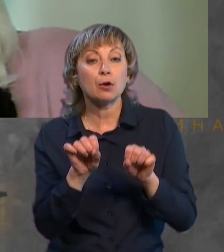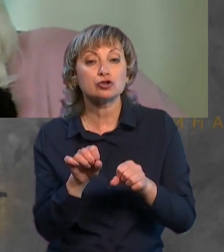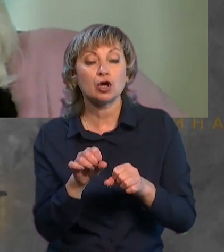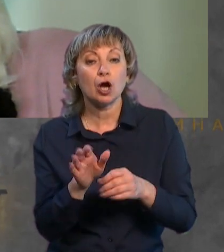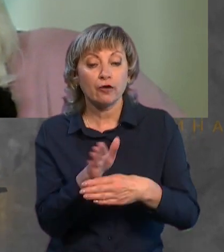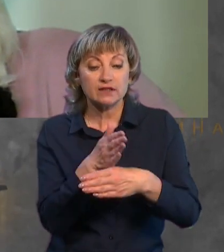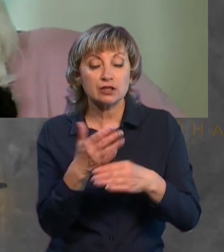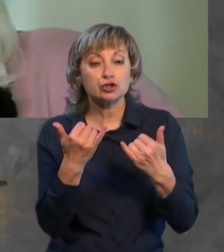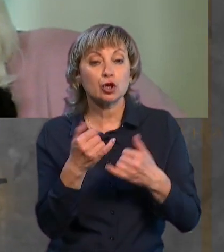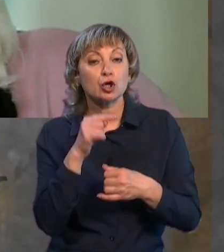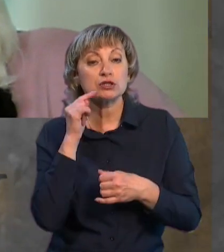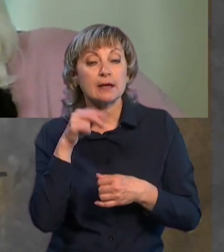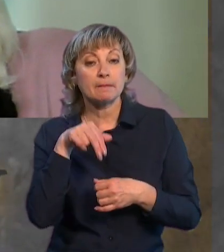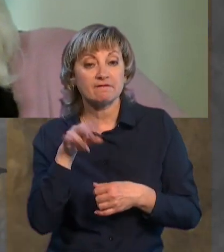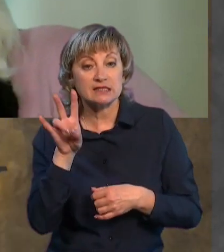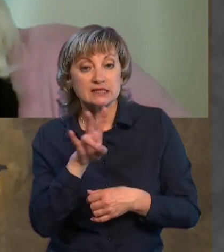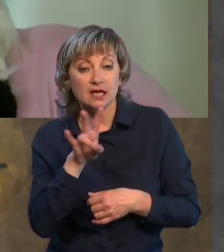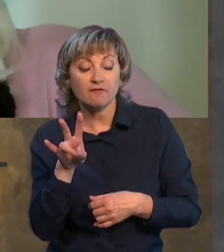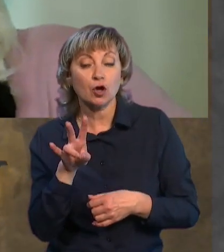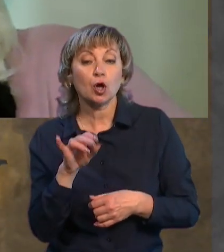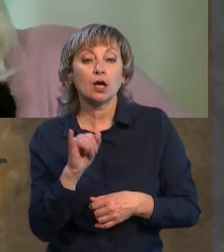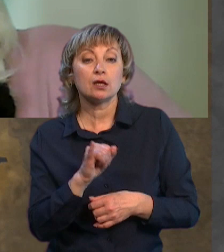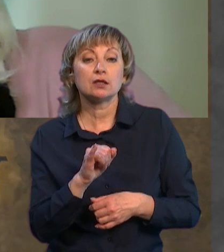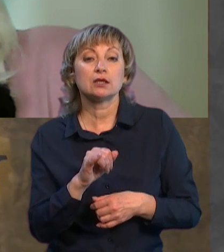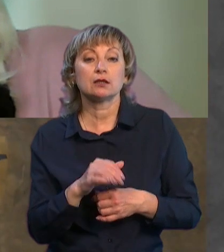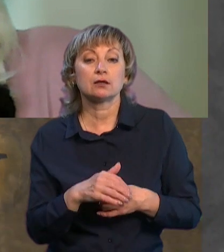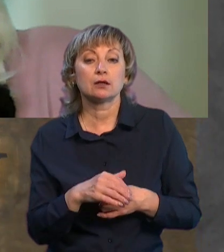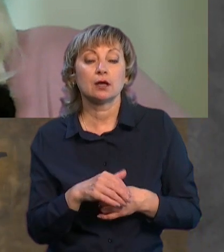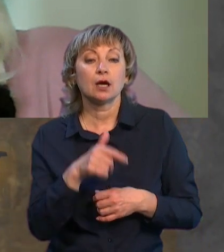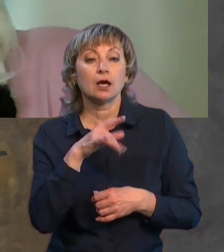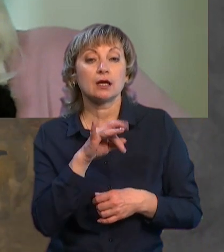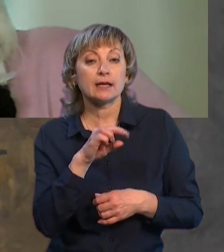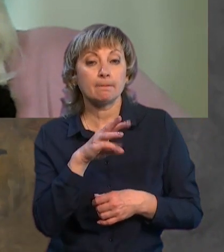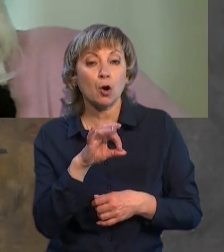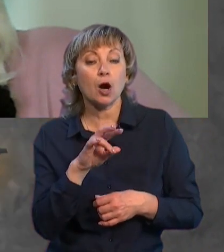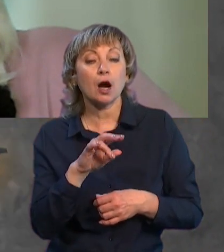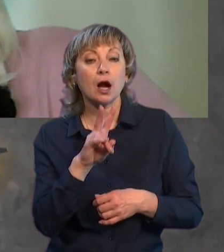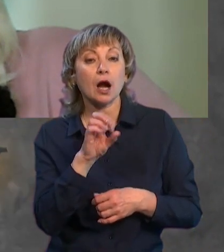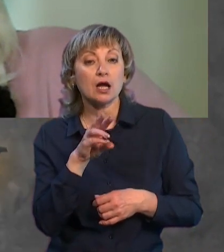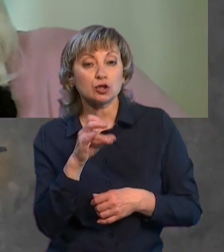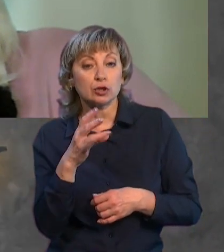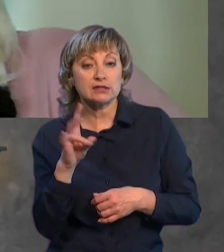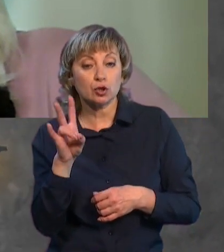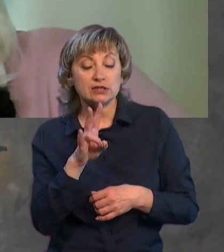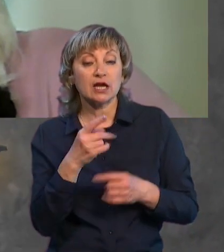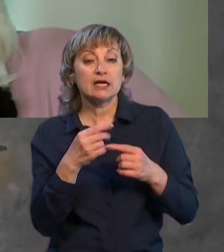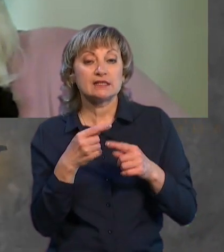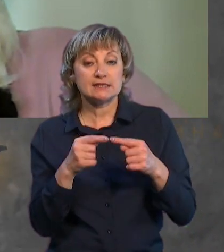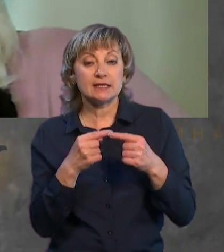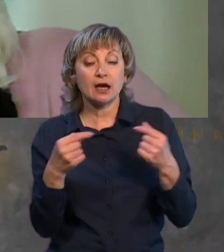сьогодні між Російською Православною Церквою і Римко-Католицькою Церквою. І ось ці всі речі, там,